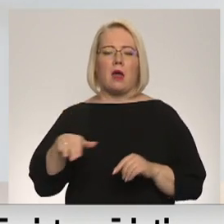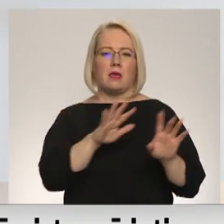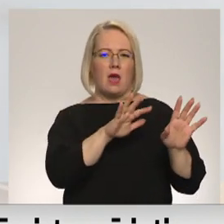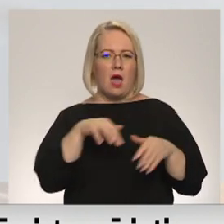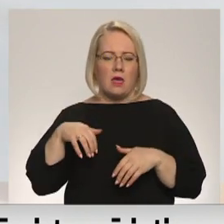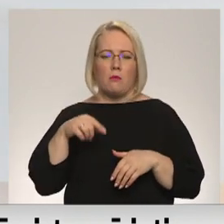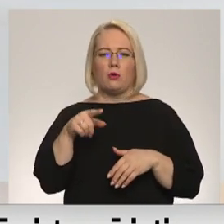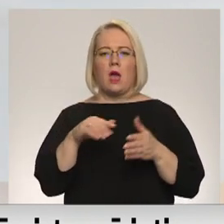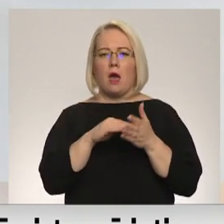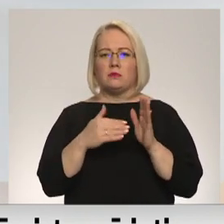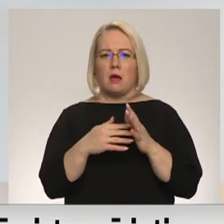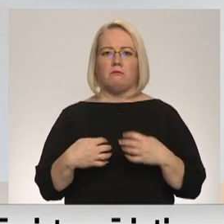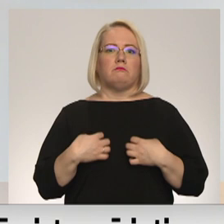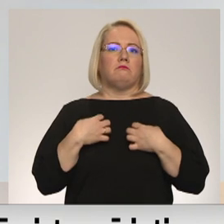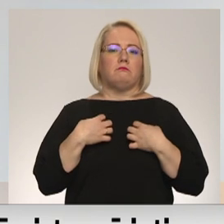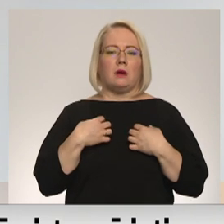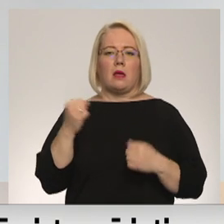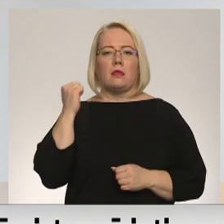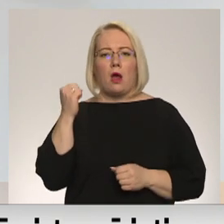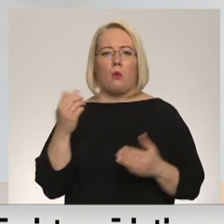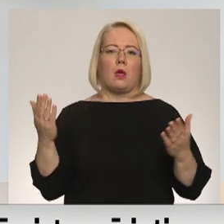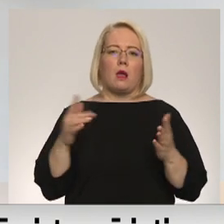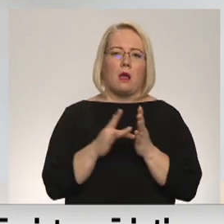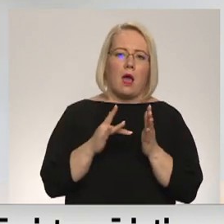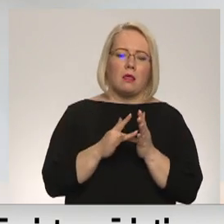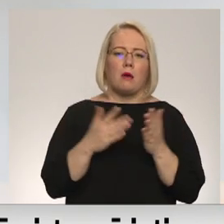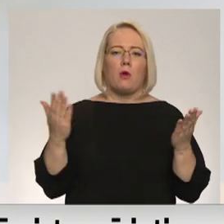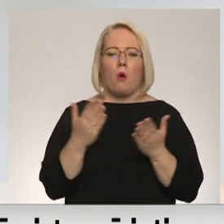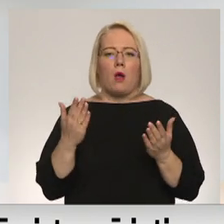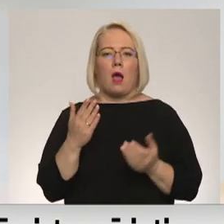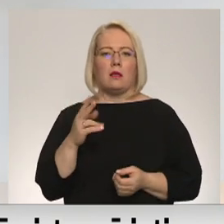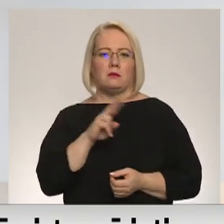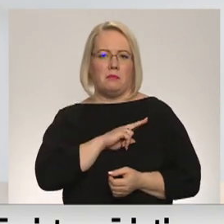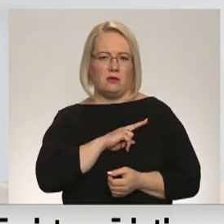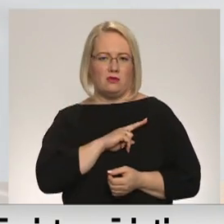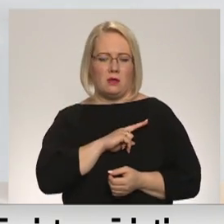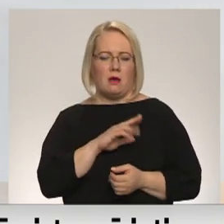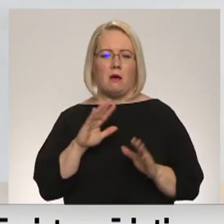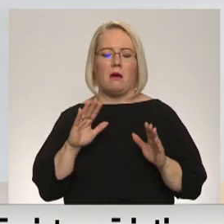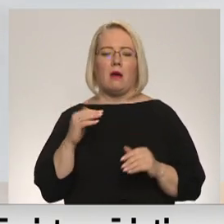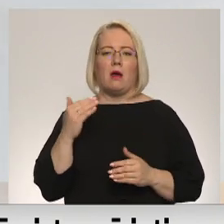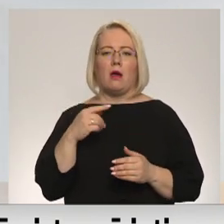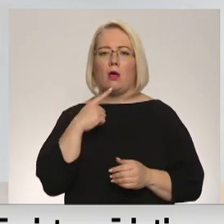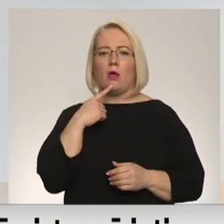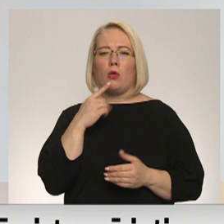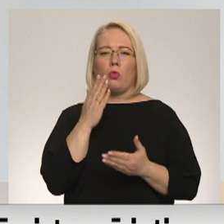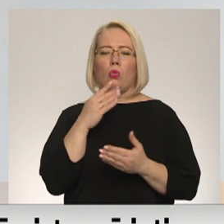tie apstākļi tik briesmīgi, ka tur draud kādam letāls iznākums. Noteikti nē.